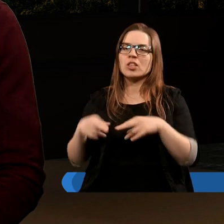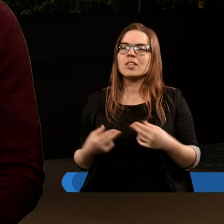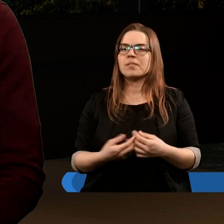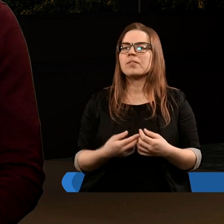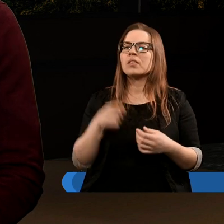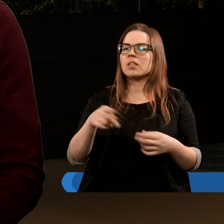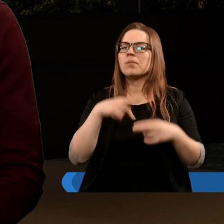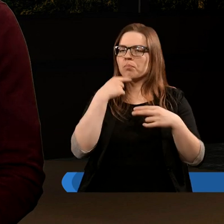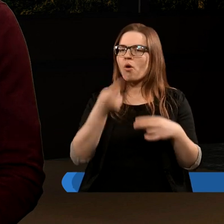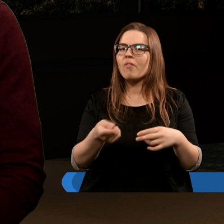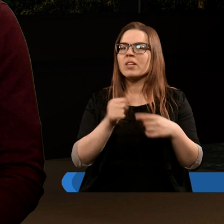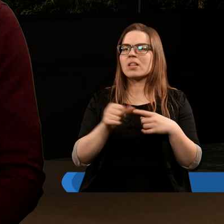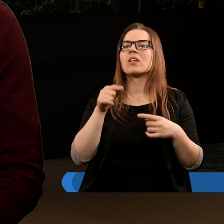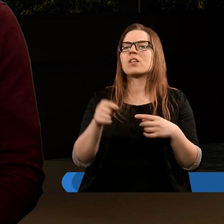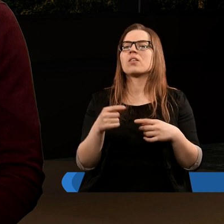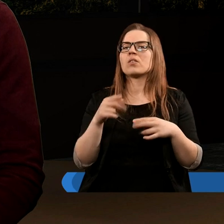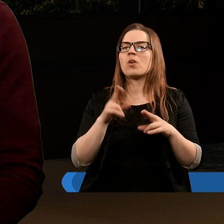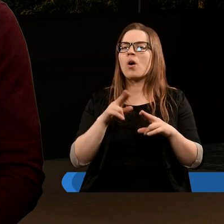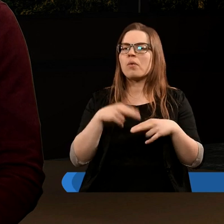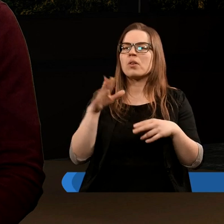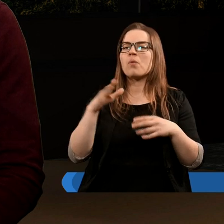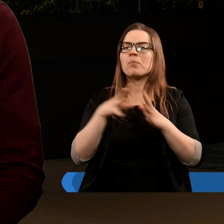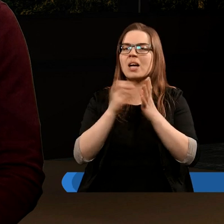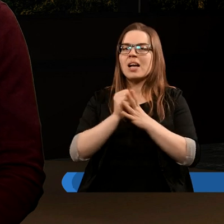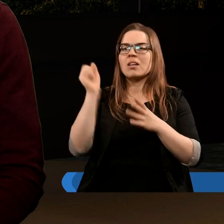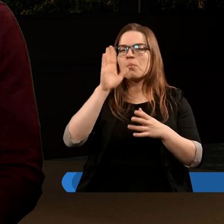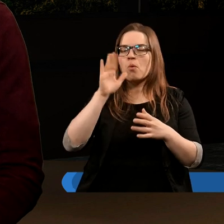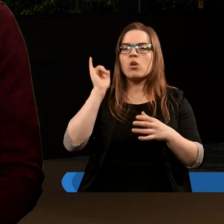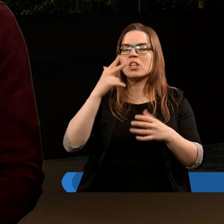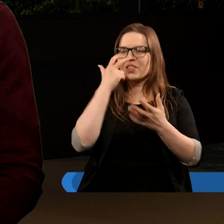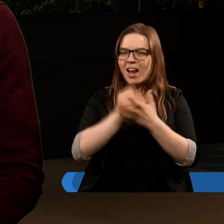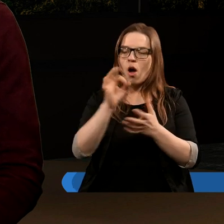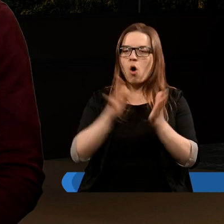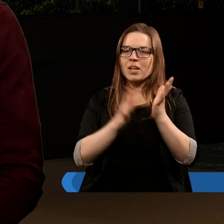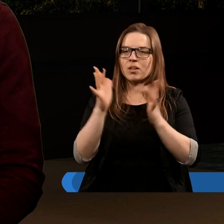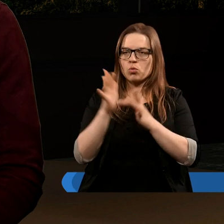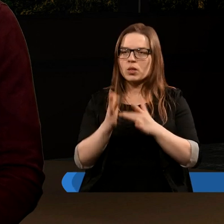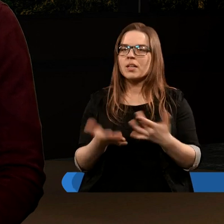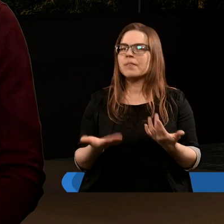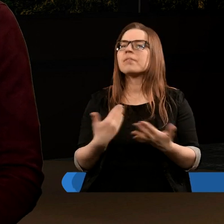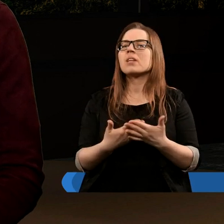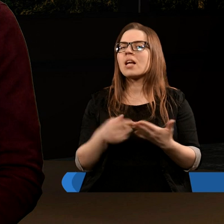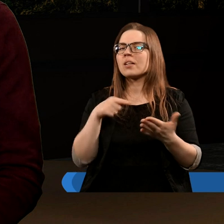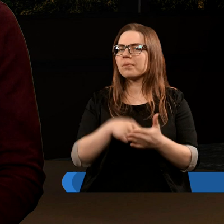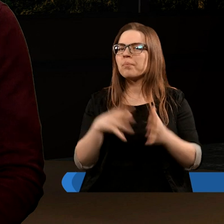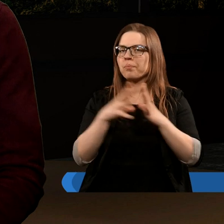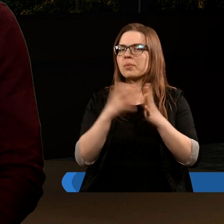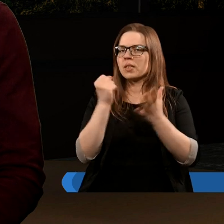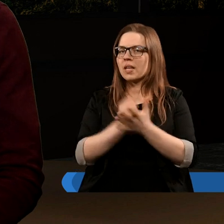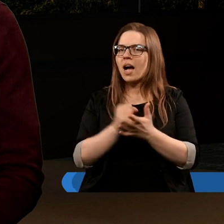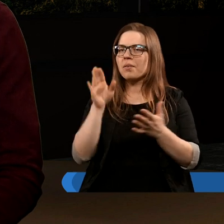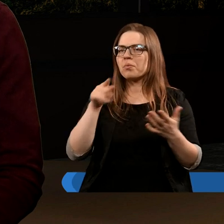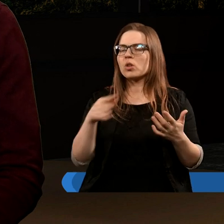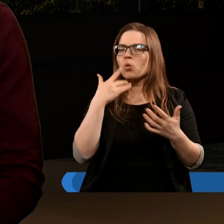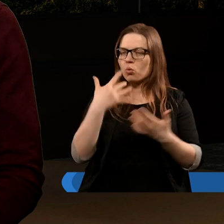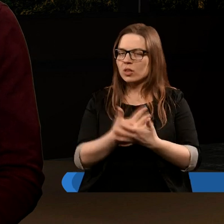Mianowicie jest tutaj powiedziane, ona strzeże przykazań bożych i trwa przy świadectwie o Jezusie. Dlaczego akurat przykazania